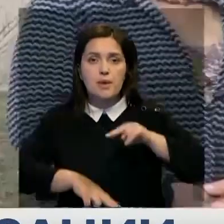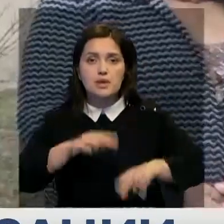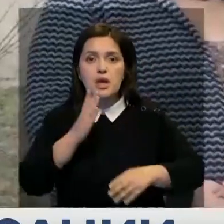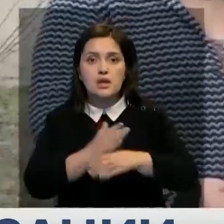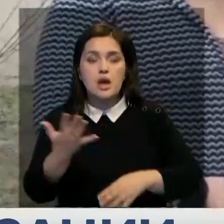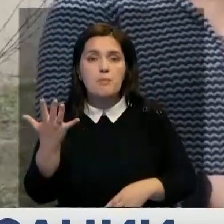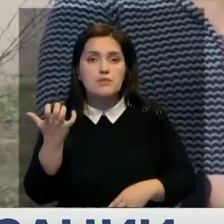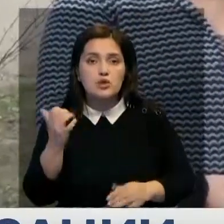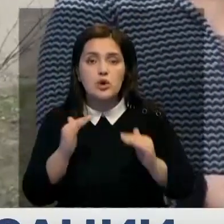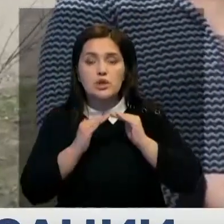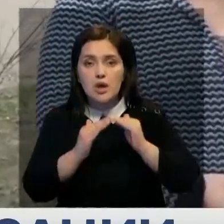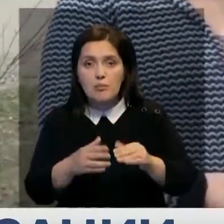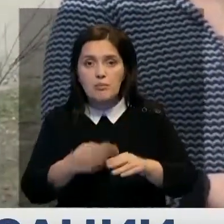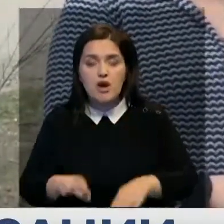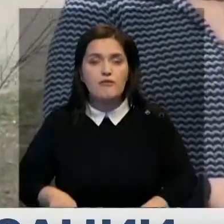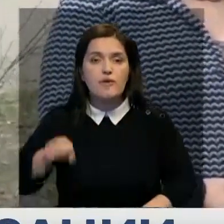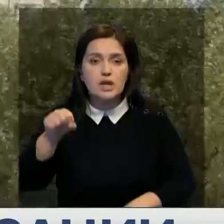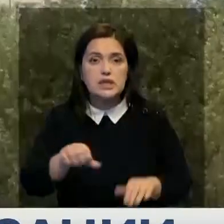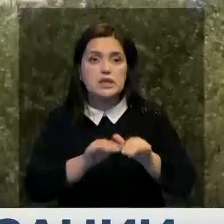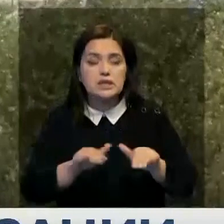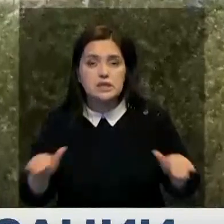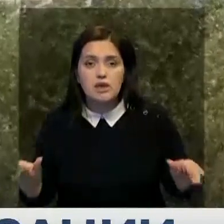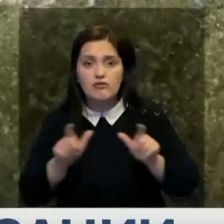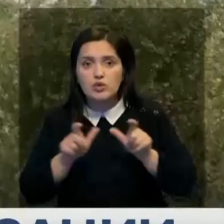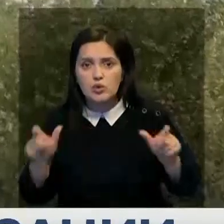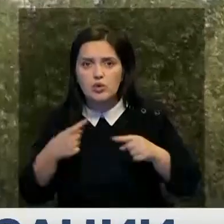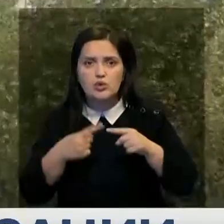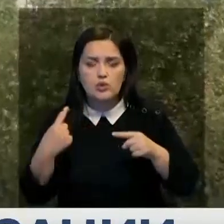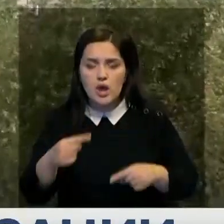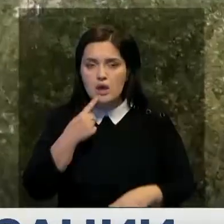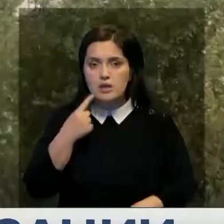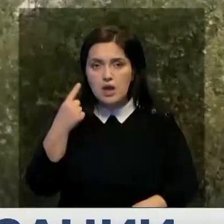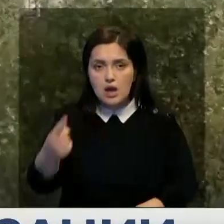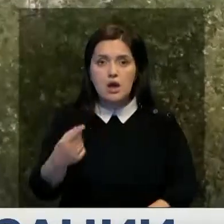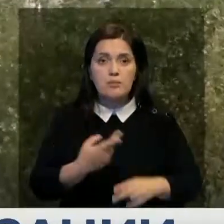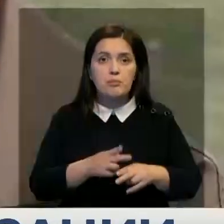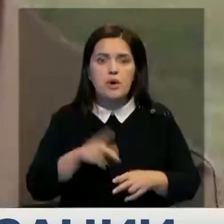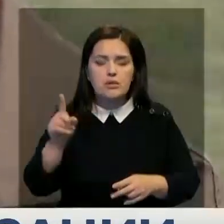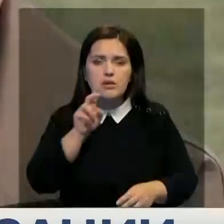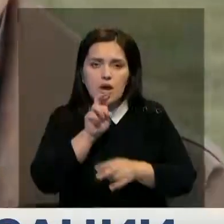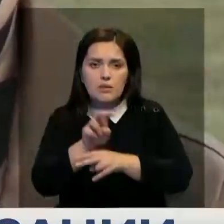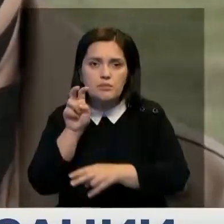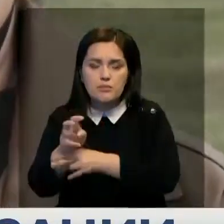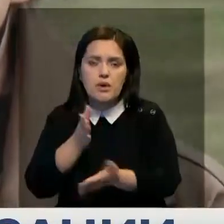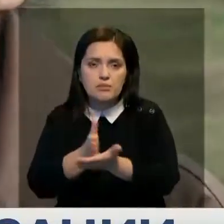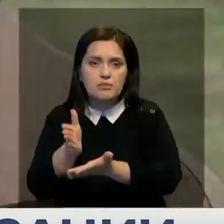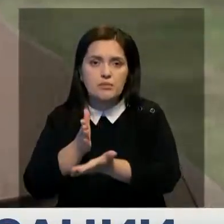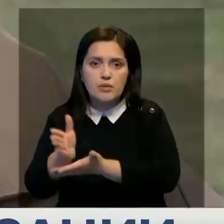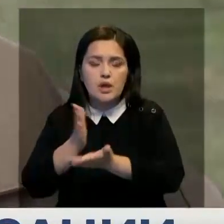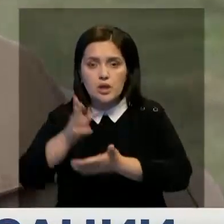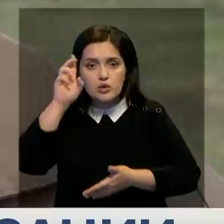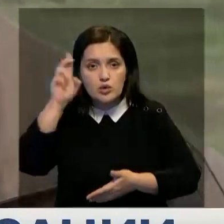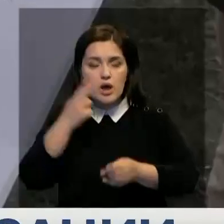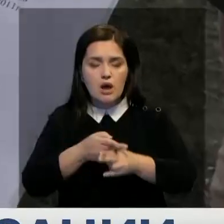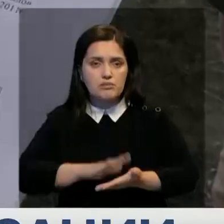500 домов. А возить детей в школы и детские сады приходится в другие микрорайоны. Горожане не один год обивали пороги Акимата. На руках у каждого кипы